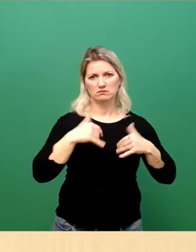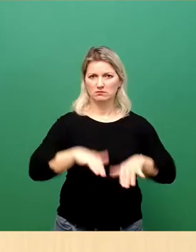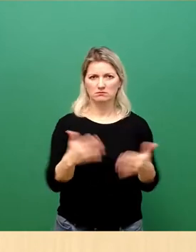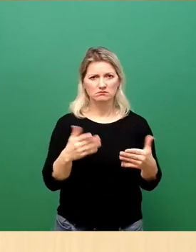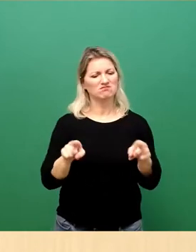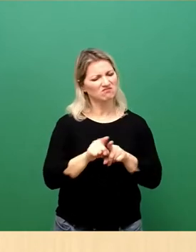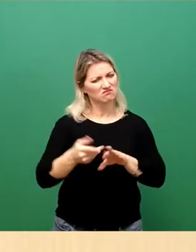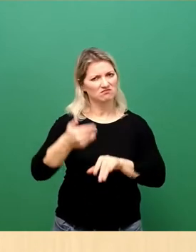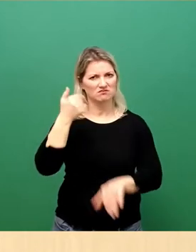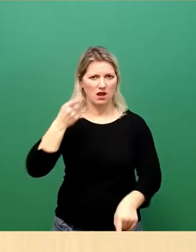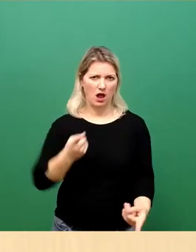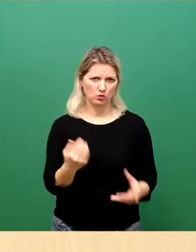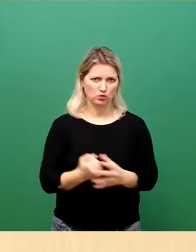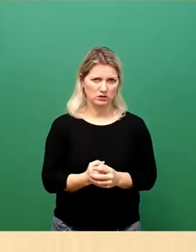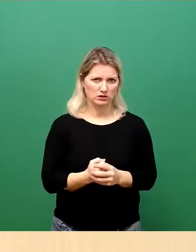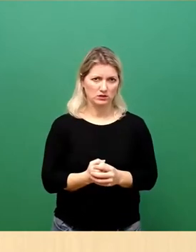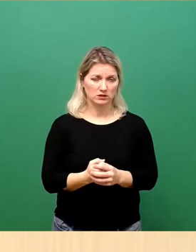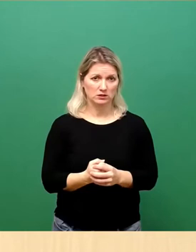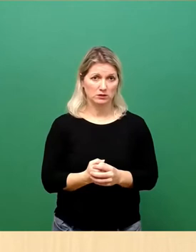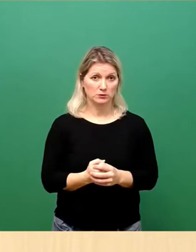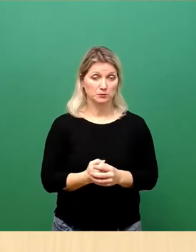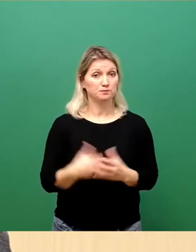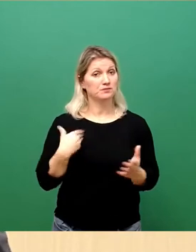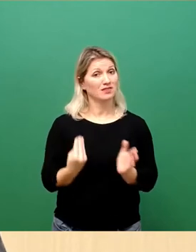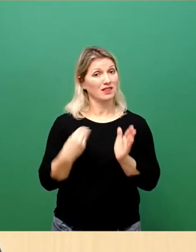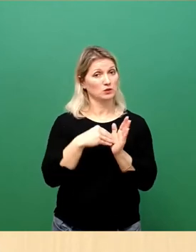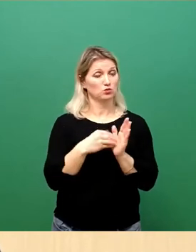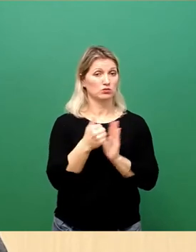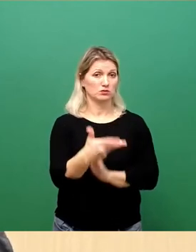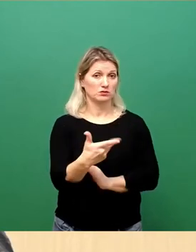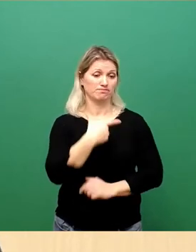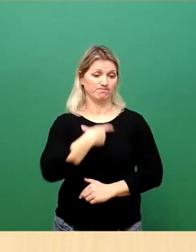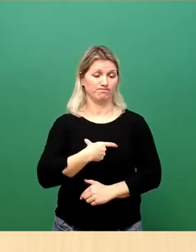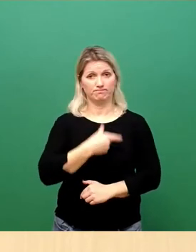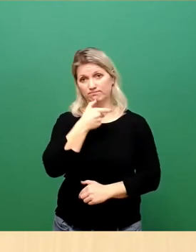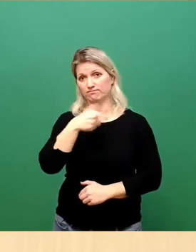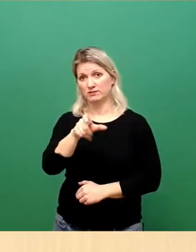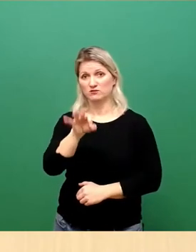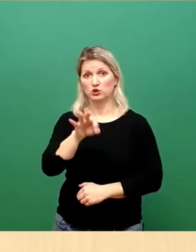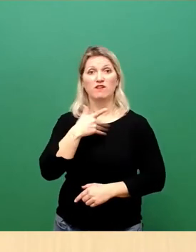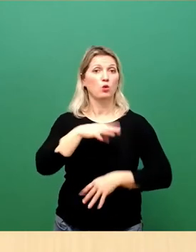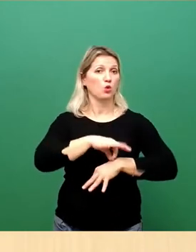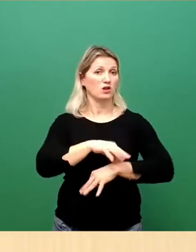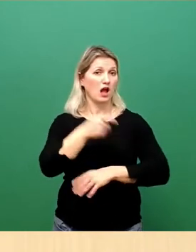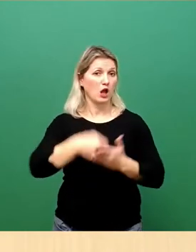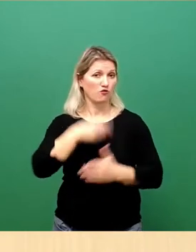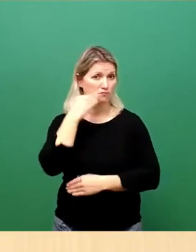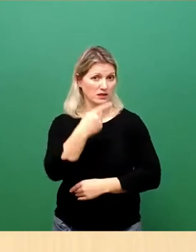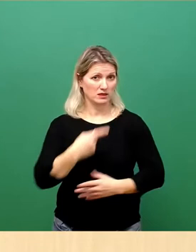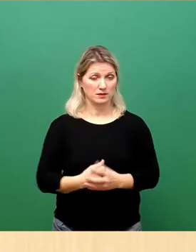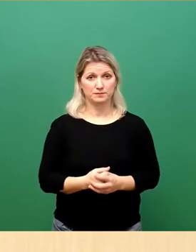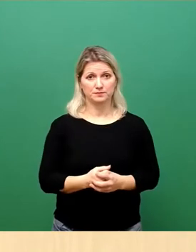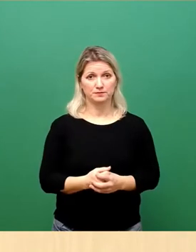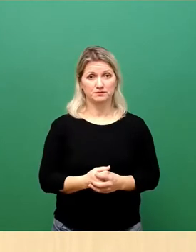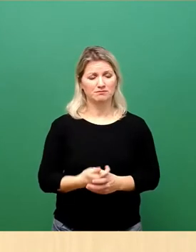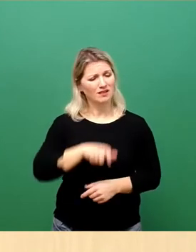Gestatten Sie mir aber an dieser Stelle ein paar persönliche Worte an Sie, Frau Dr. Kaufmann. Ich möchte Ihnen ausdrücklich danken,